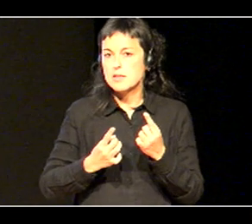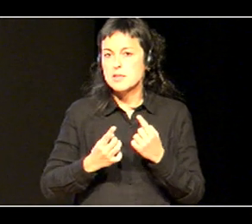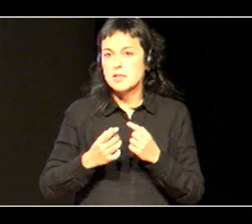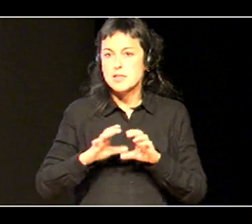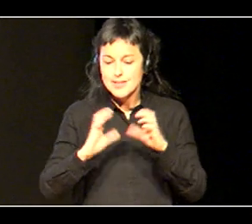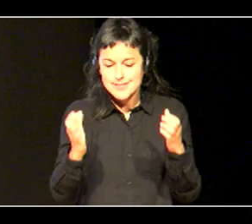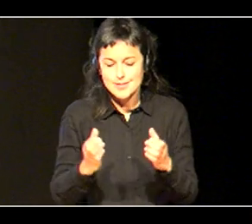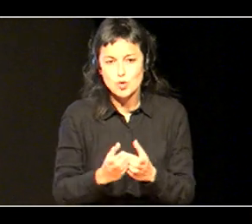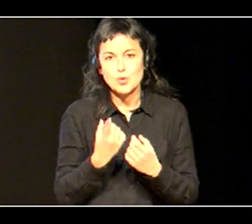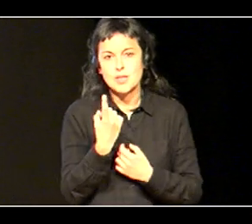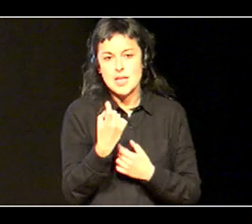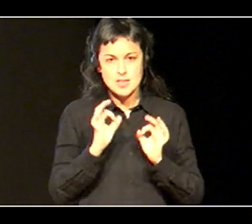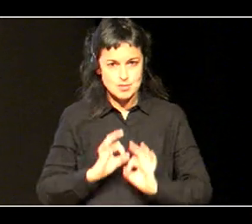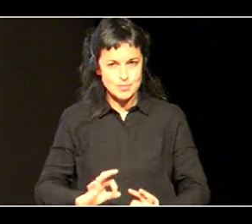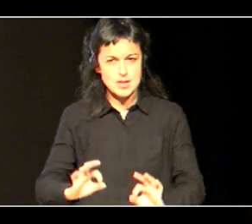munduan ere,